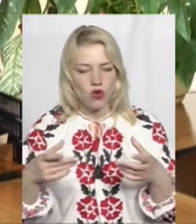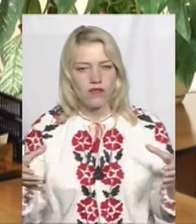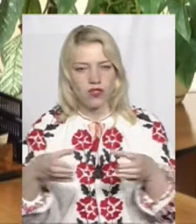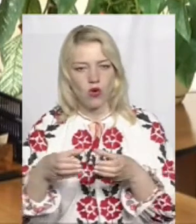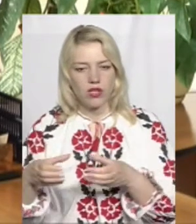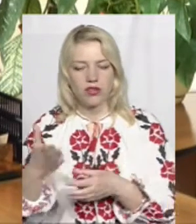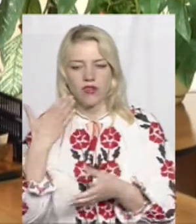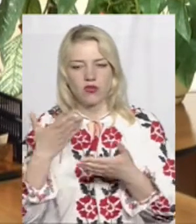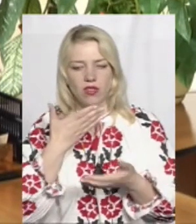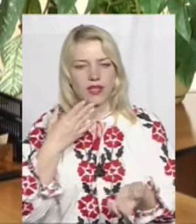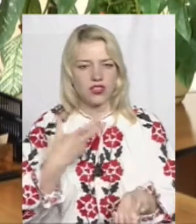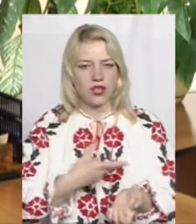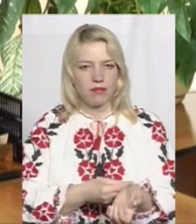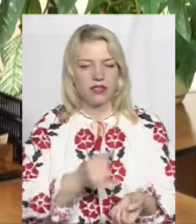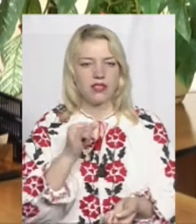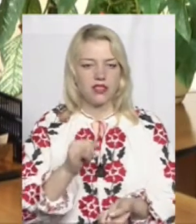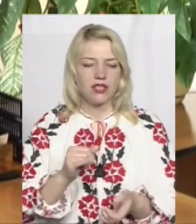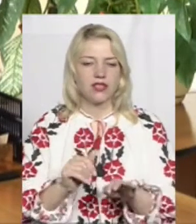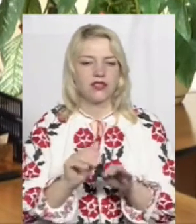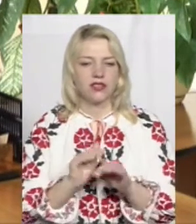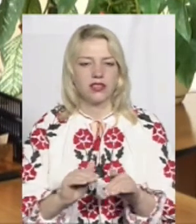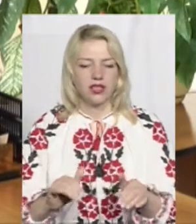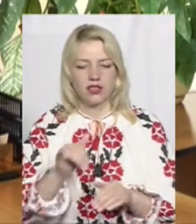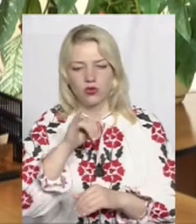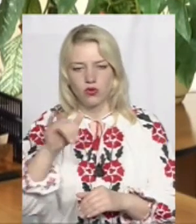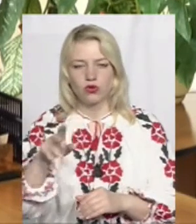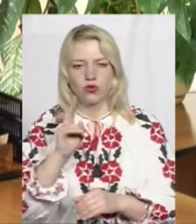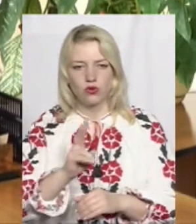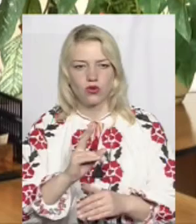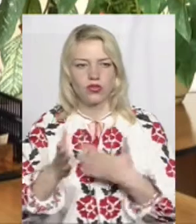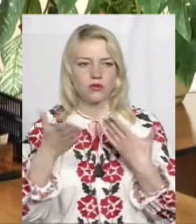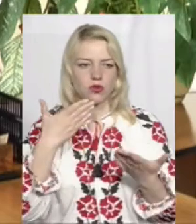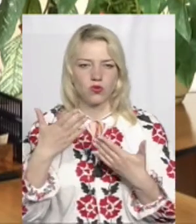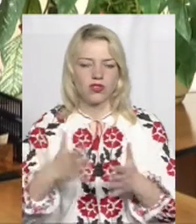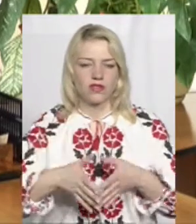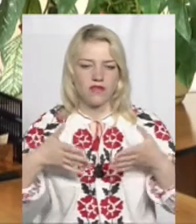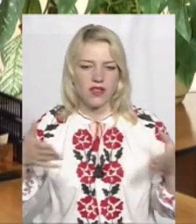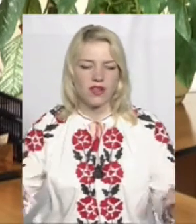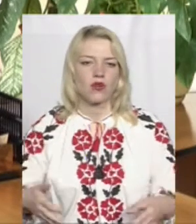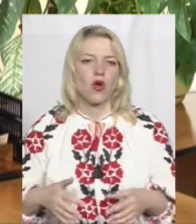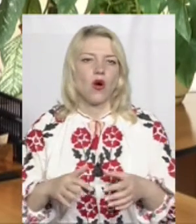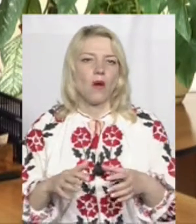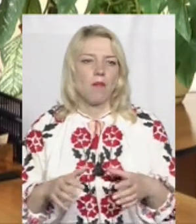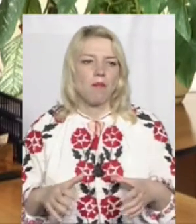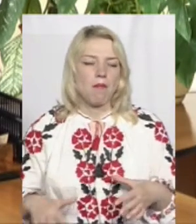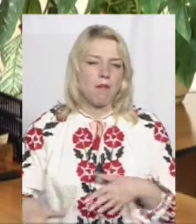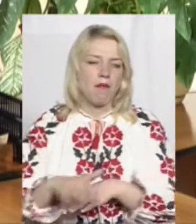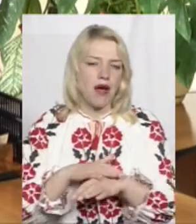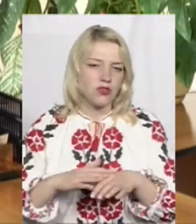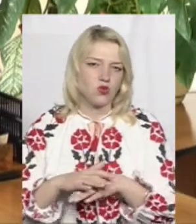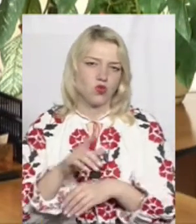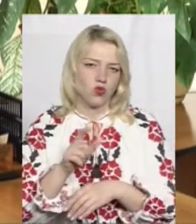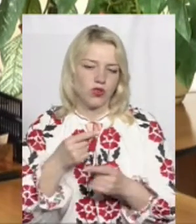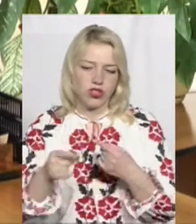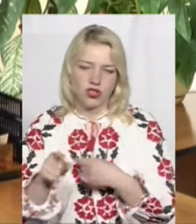недопущення людей, які спілкуються з великою масою інших людей,